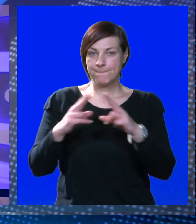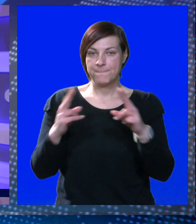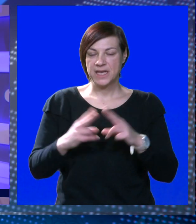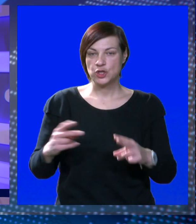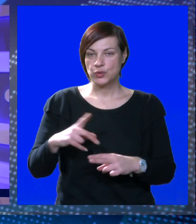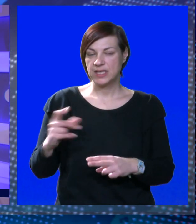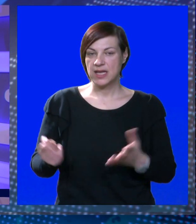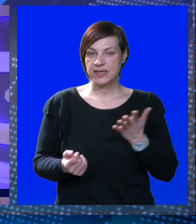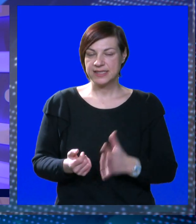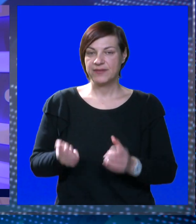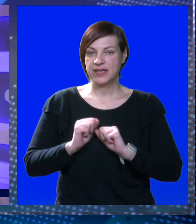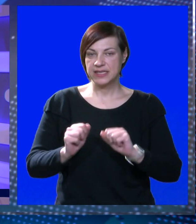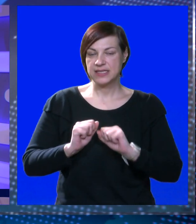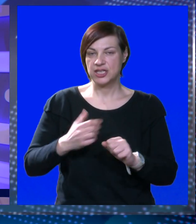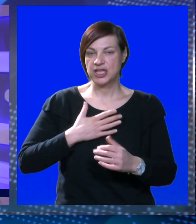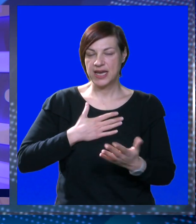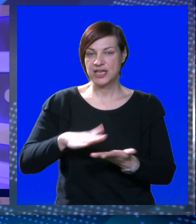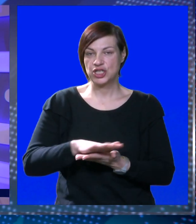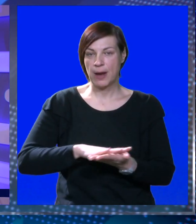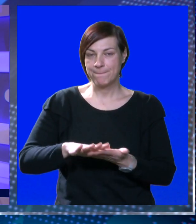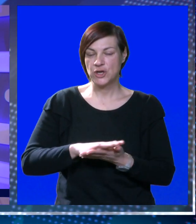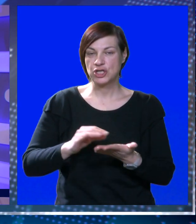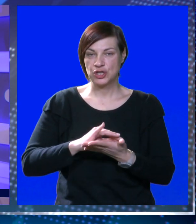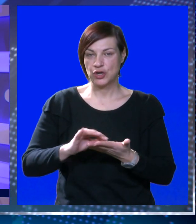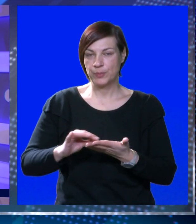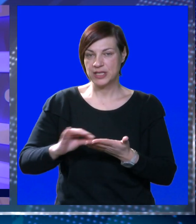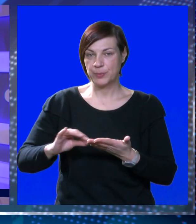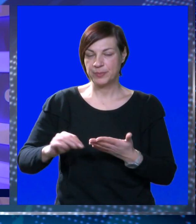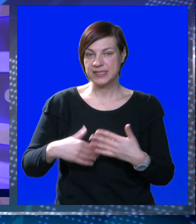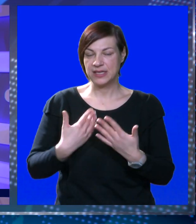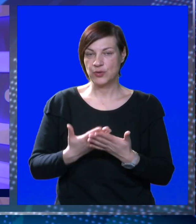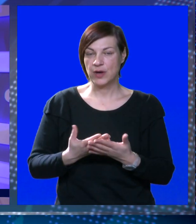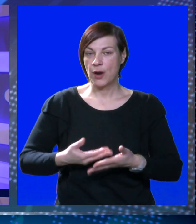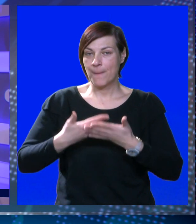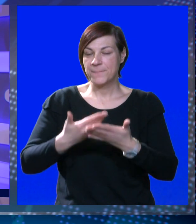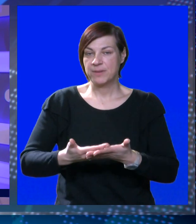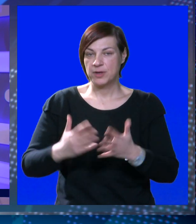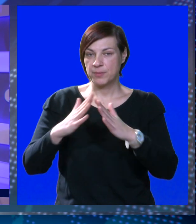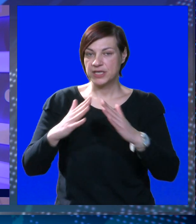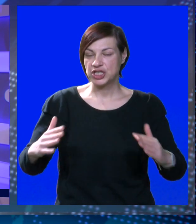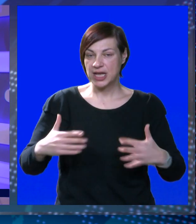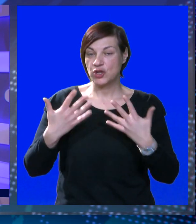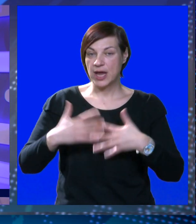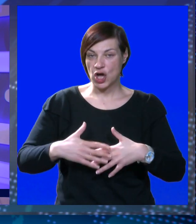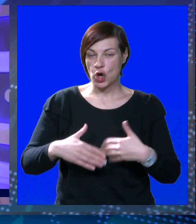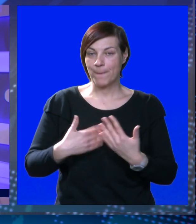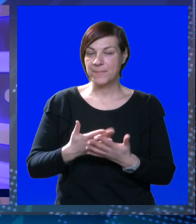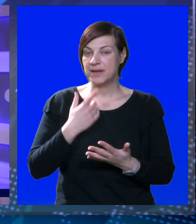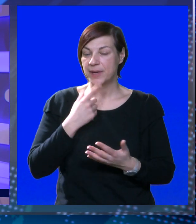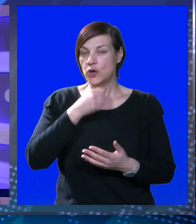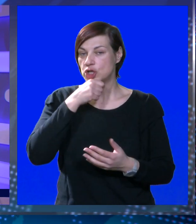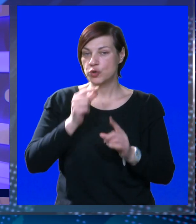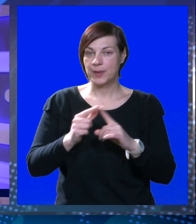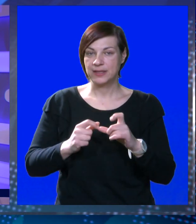Međunarodni je dan civilne zaštita na našem je prostoru simbolično obilježan potpisivanjem ugovora o primopredaj šatora i popretne opreme,